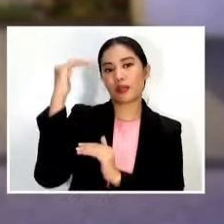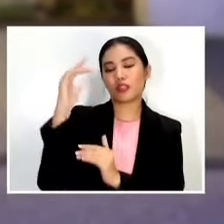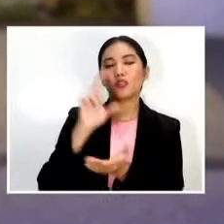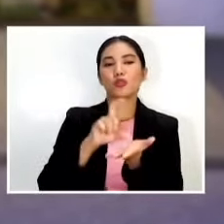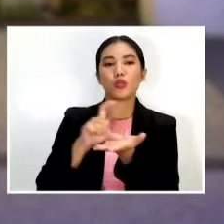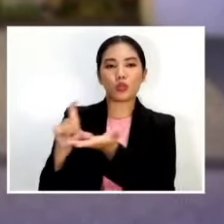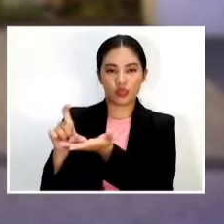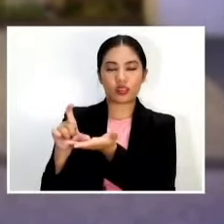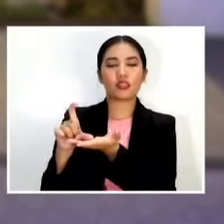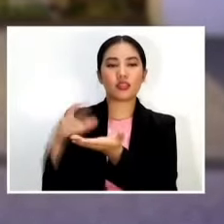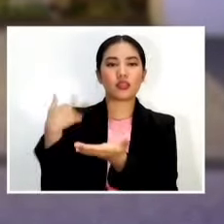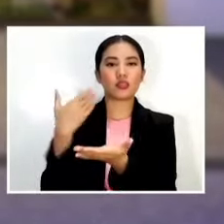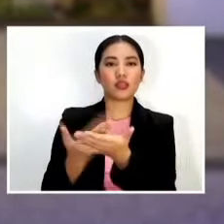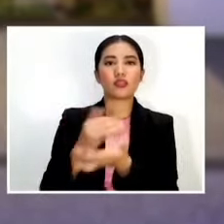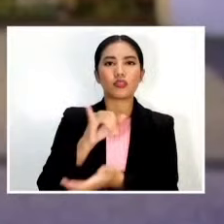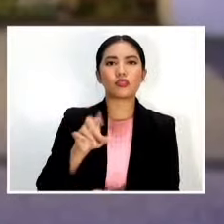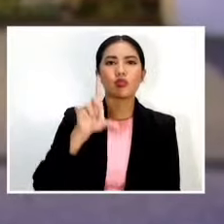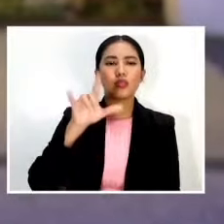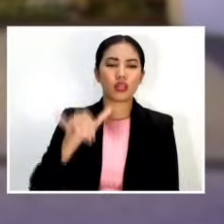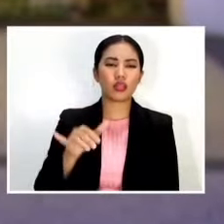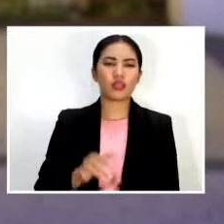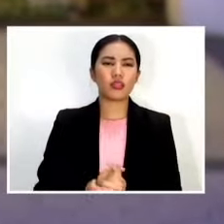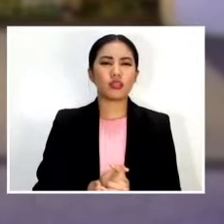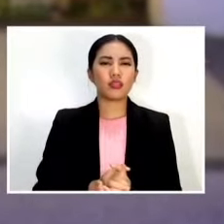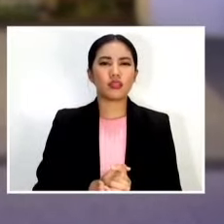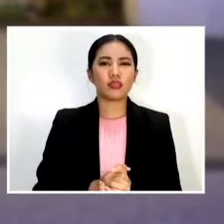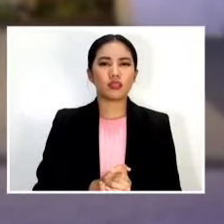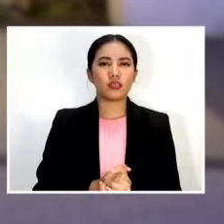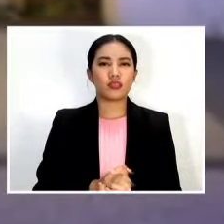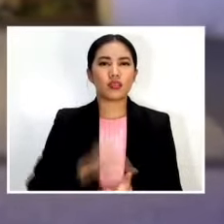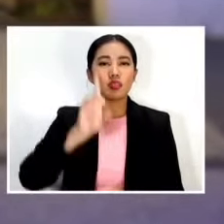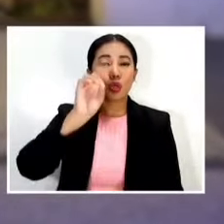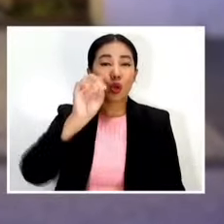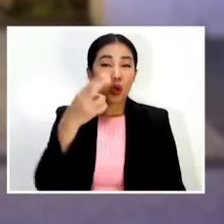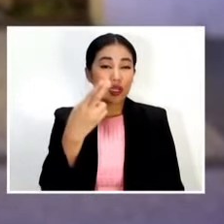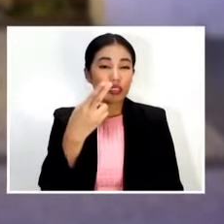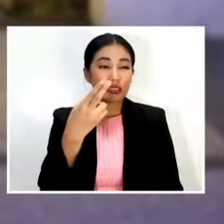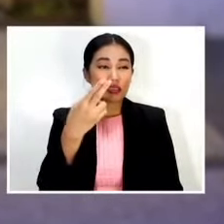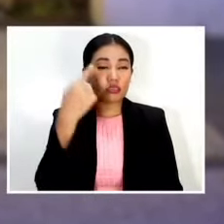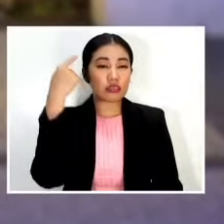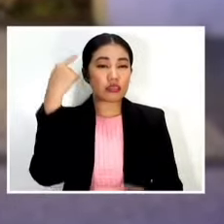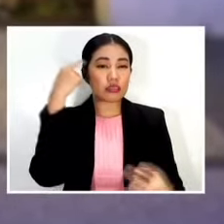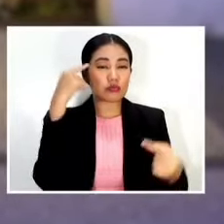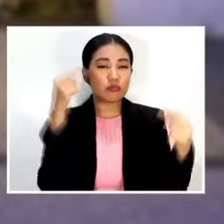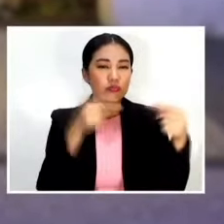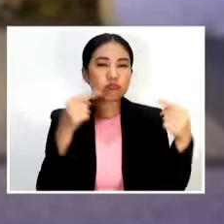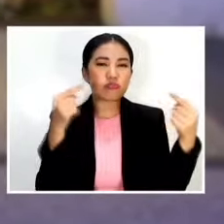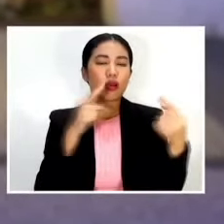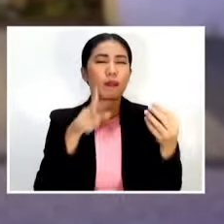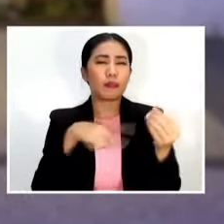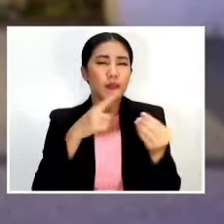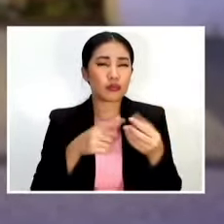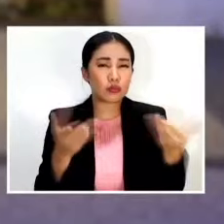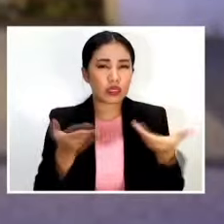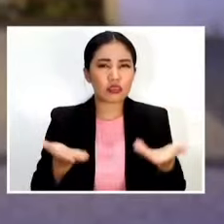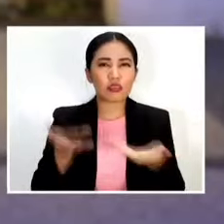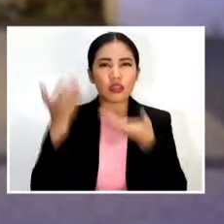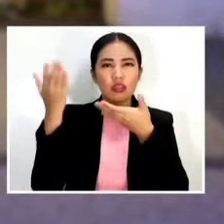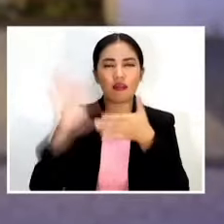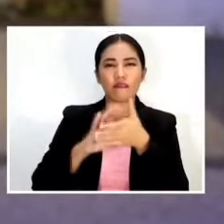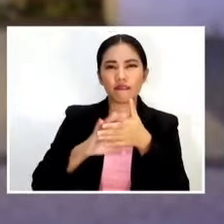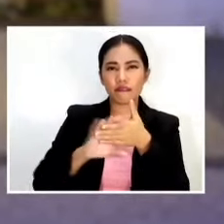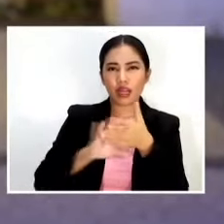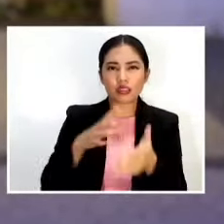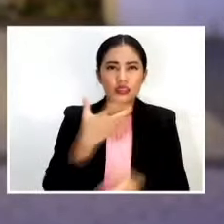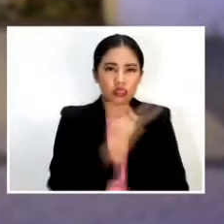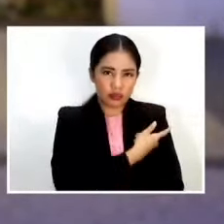naman ang Department of Health sa panukalang vaccine pass para makapasok sa indoor establishments ang mga nabakunahan na